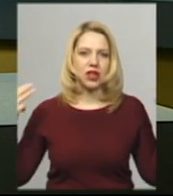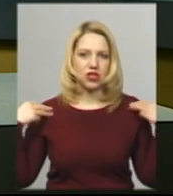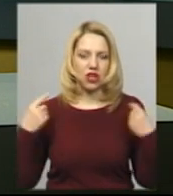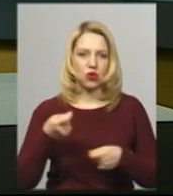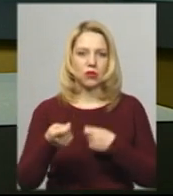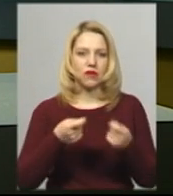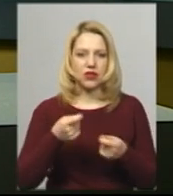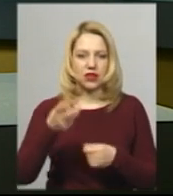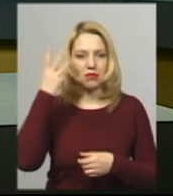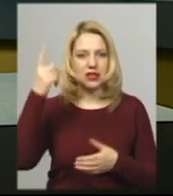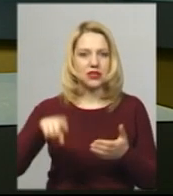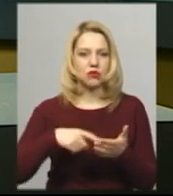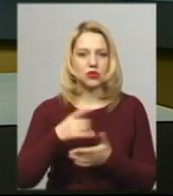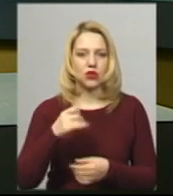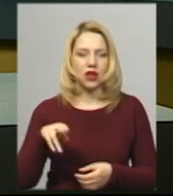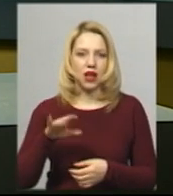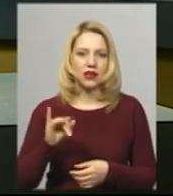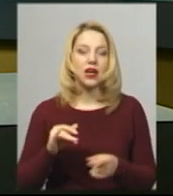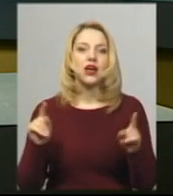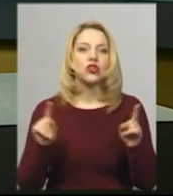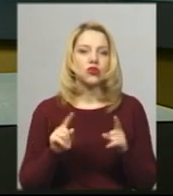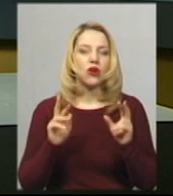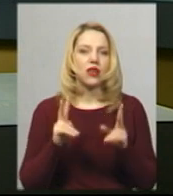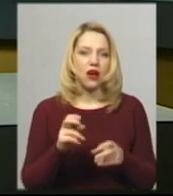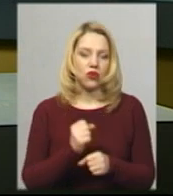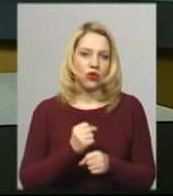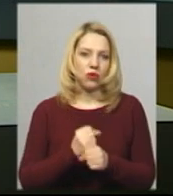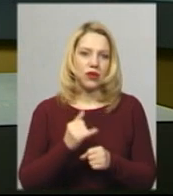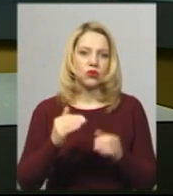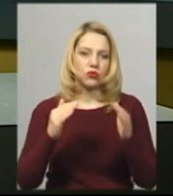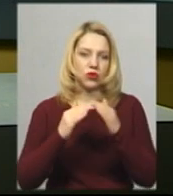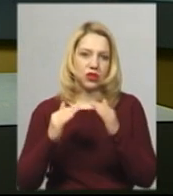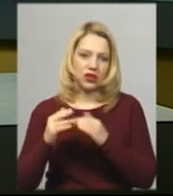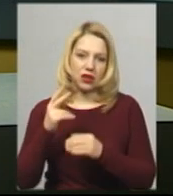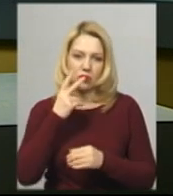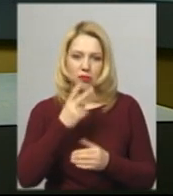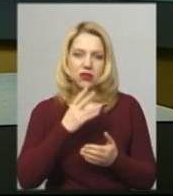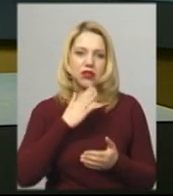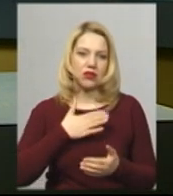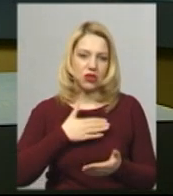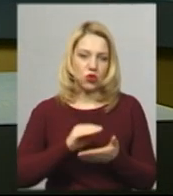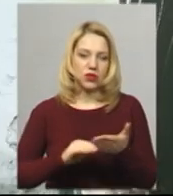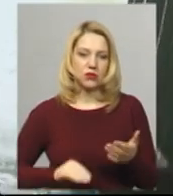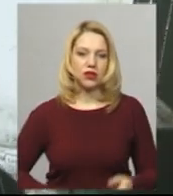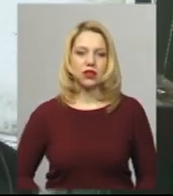Хмельницької міської ради Василь Новачок. Що і як роблять у житлових будинках, побачила Леся Боровець.